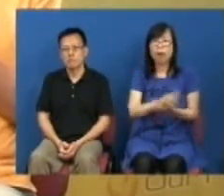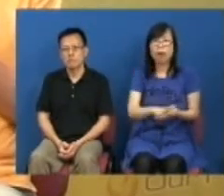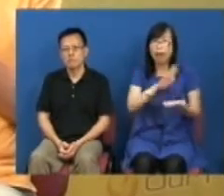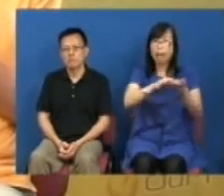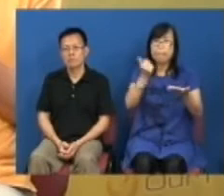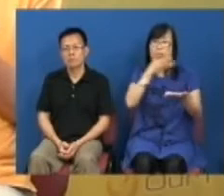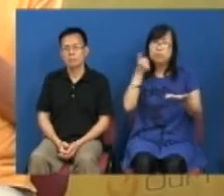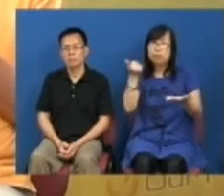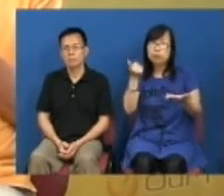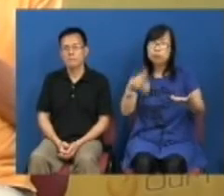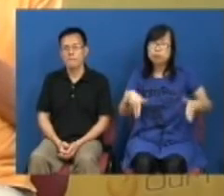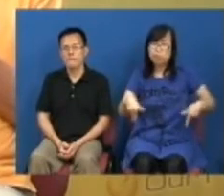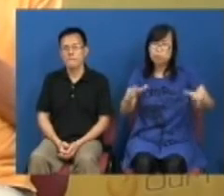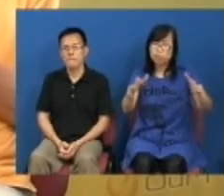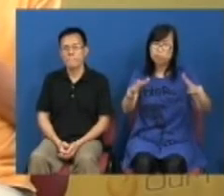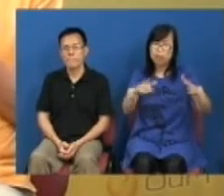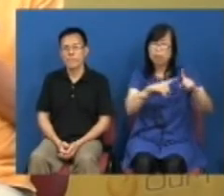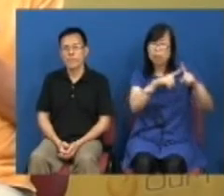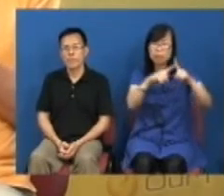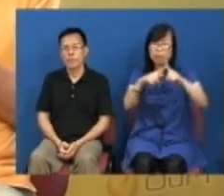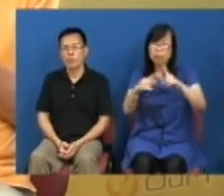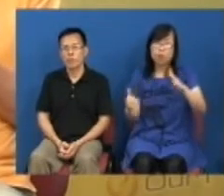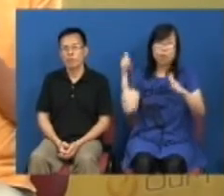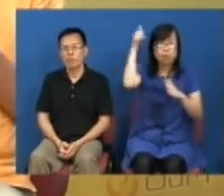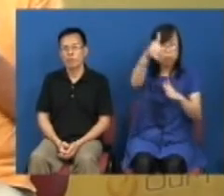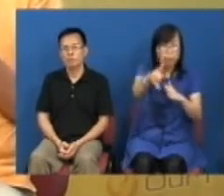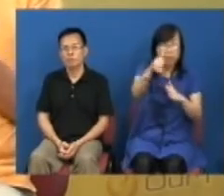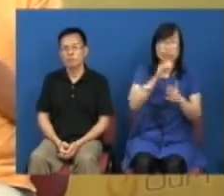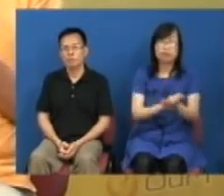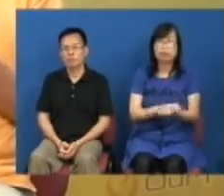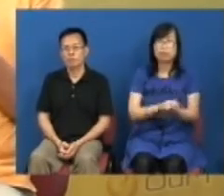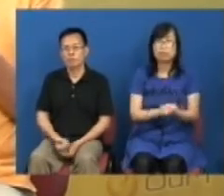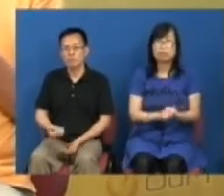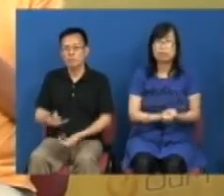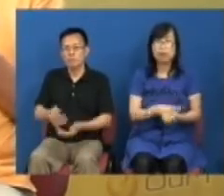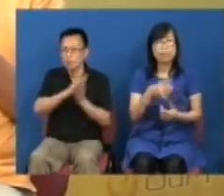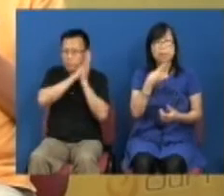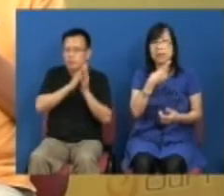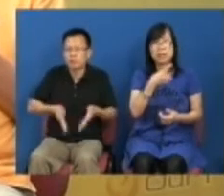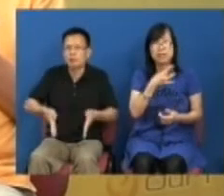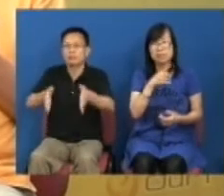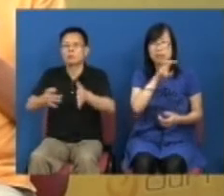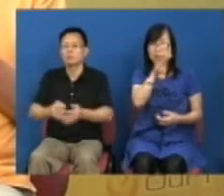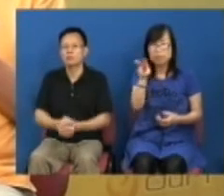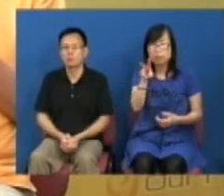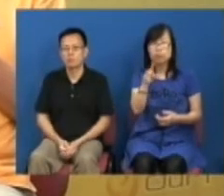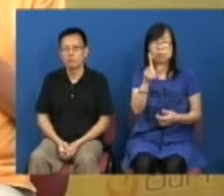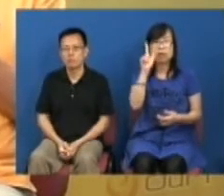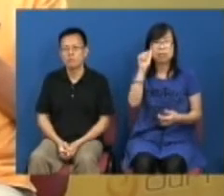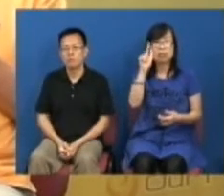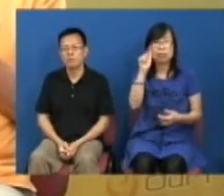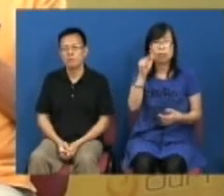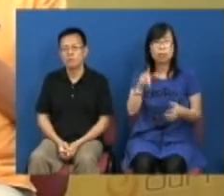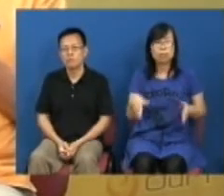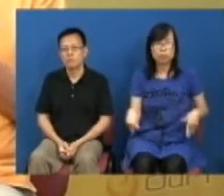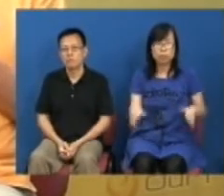孚新村的居民上街睡街未见过一些受旧区重建的居